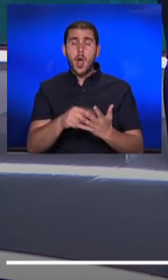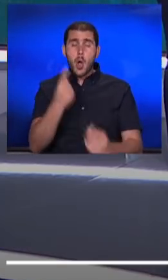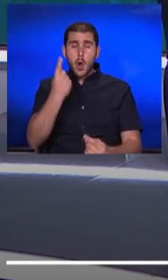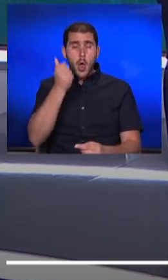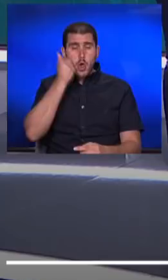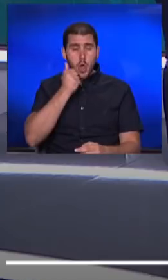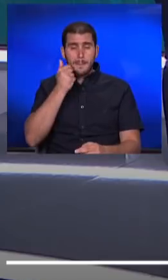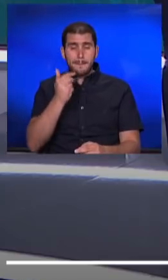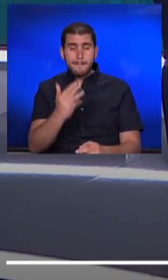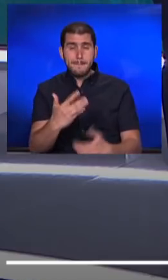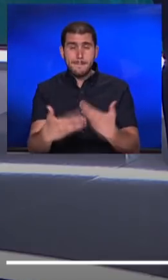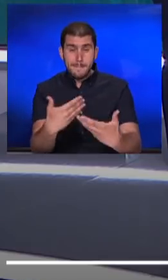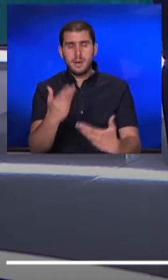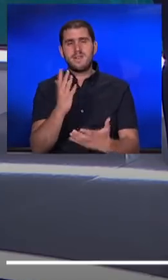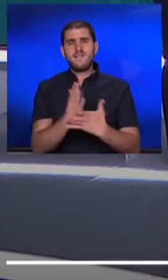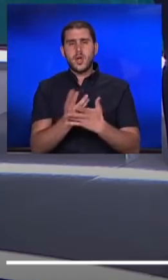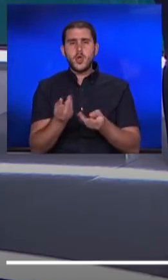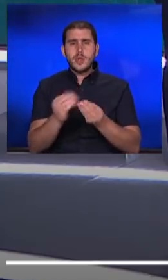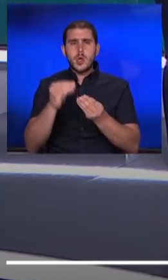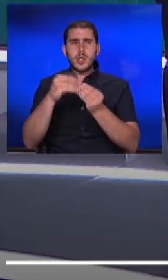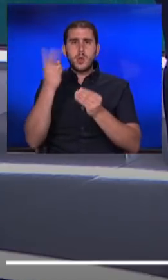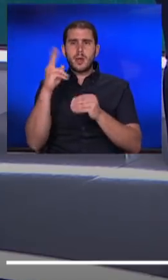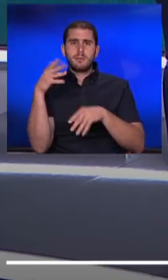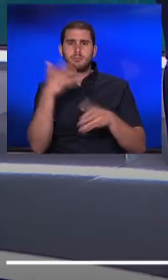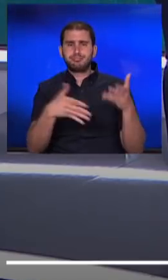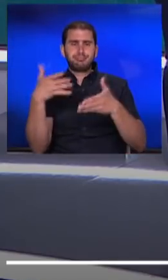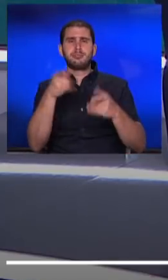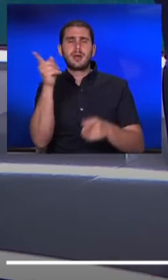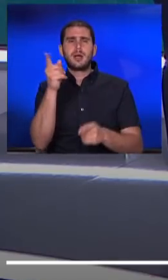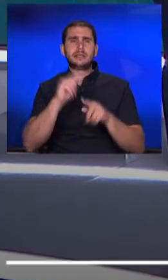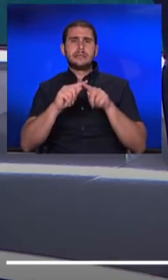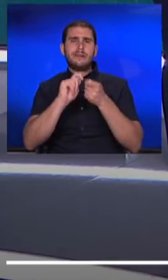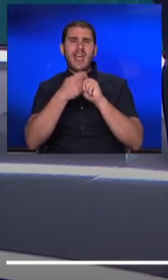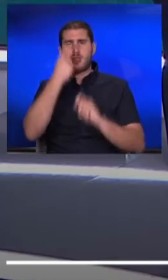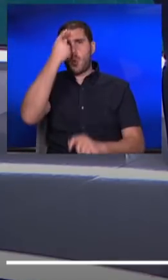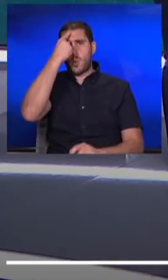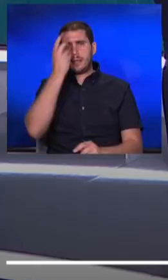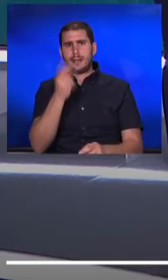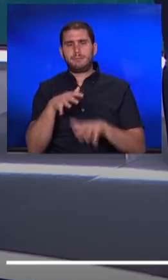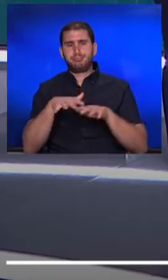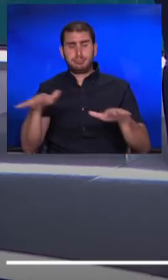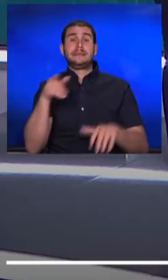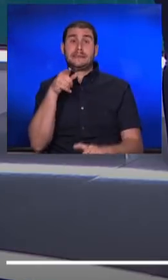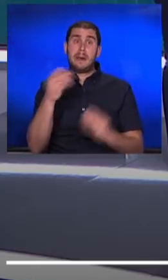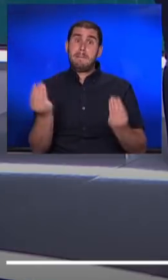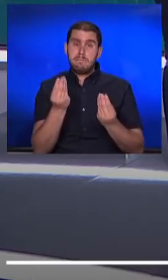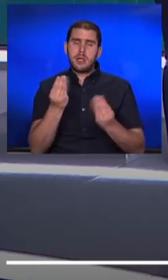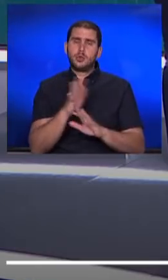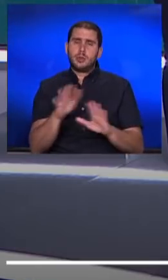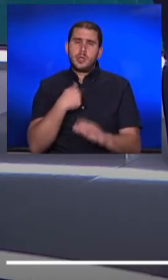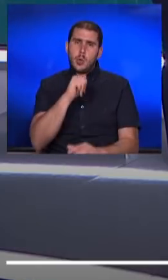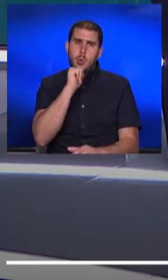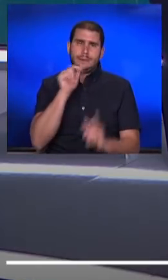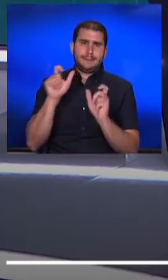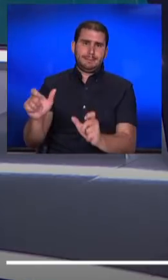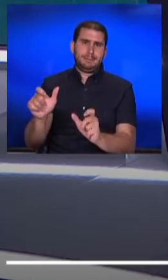שעובר, אנחנו מדברים על עוד חדירה של הווריאנט ההודי לארץ, וזה דבר שאנחנו לא רוצים להרשות